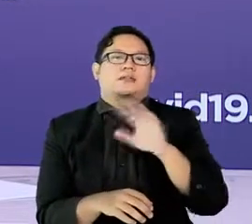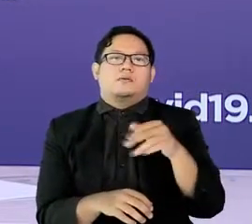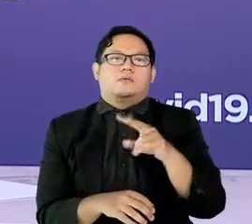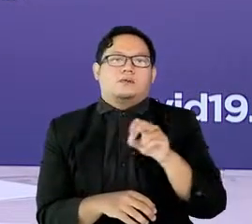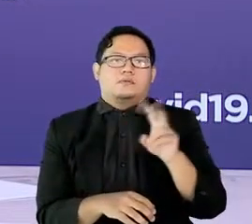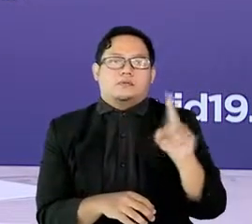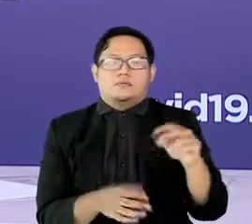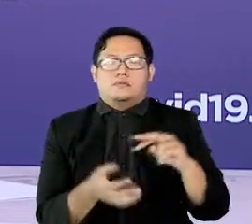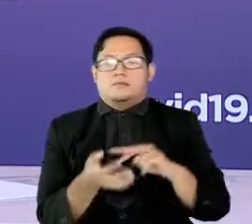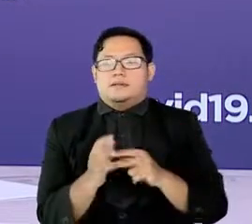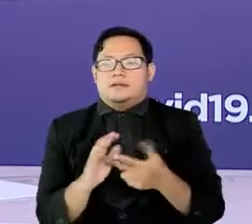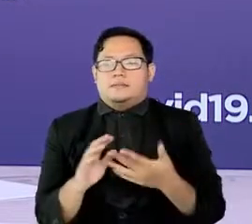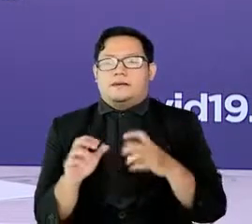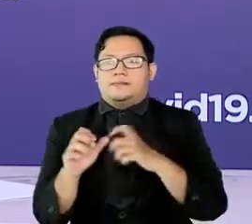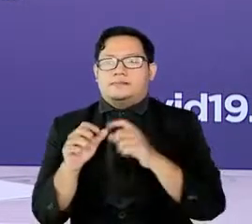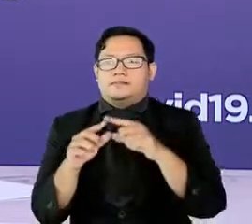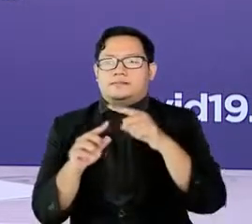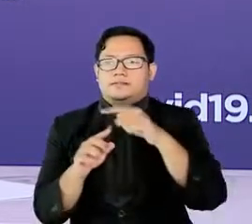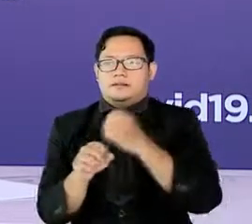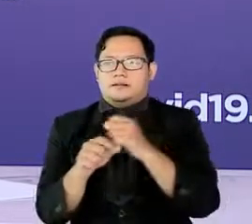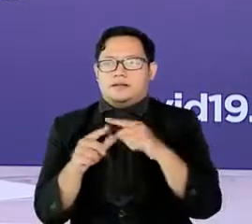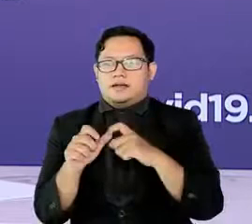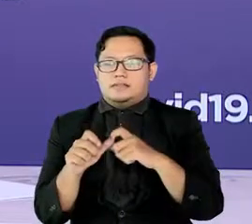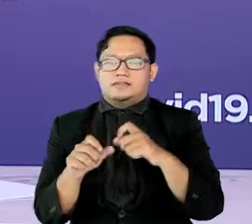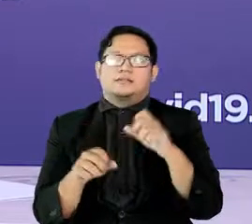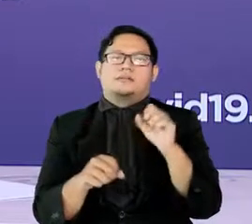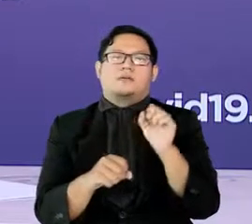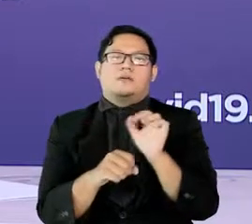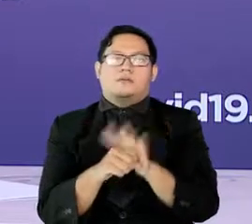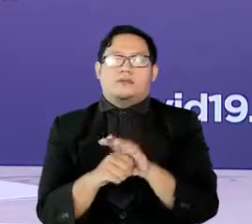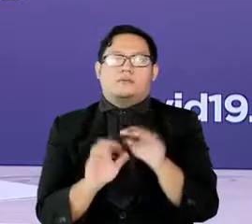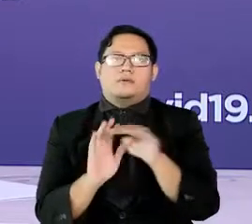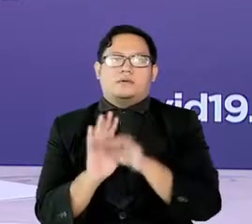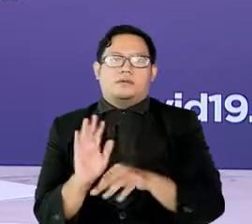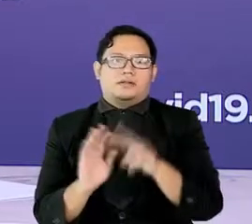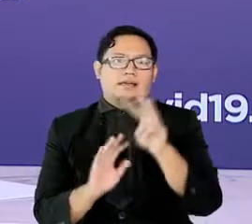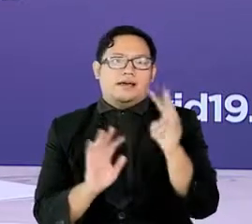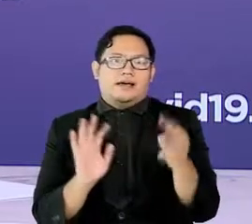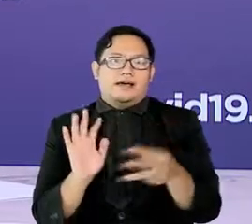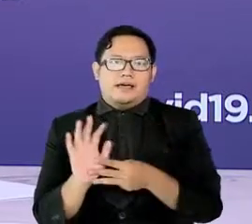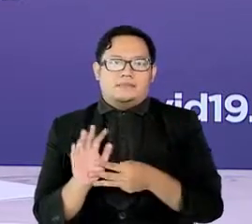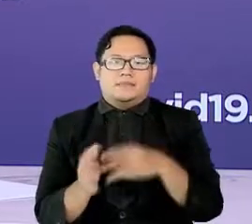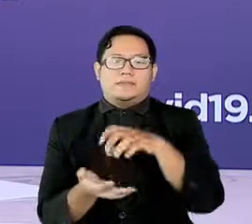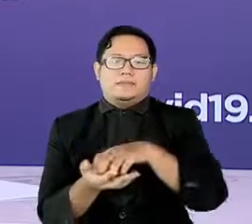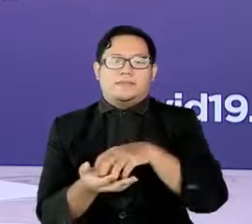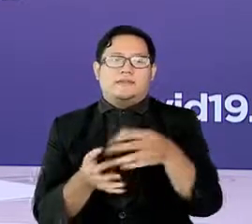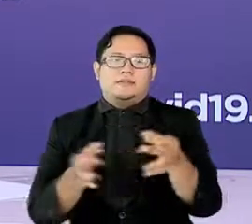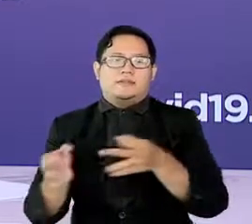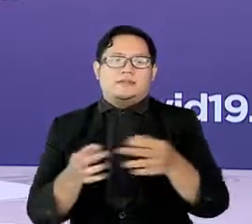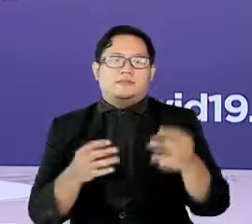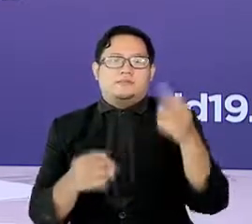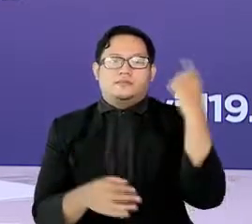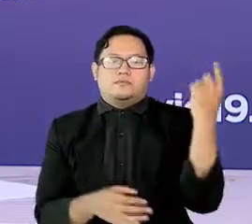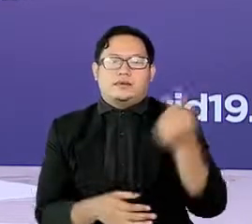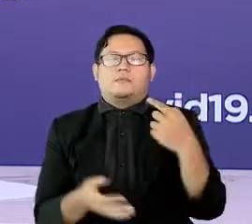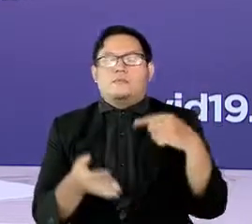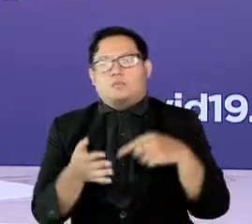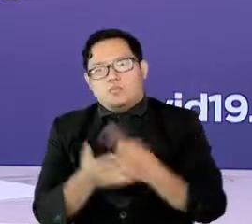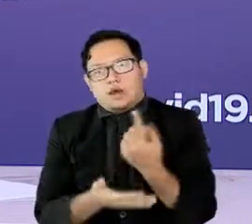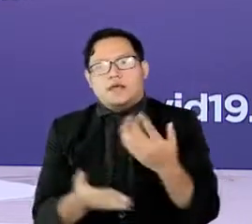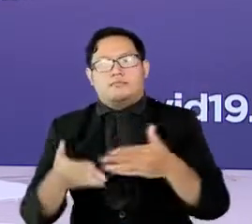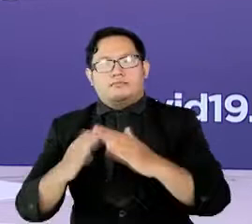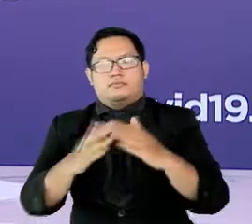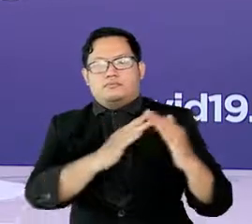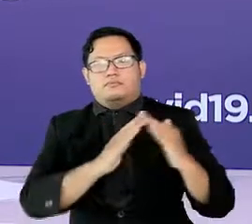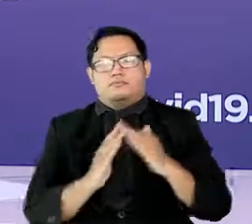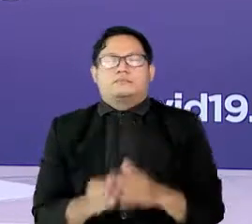Satgas Protokol Kesehatan 3M di fasilitas publik mulai dibentuk. Peran utama dari Satgas ini adalah untuk